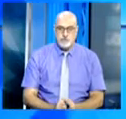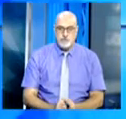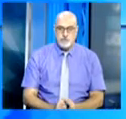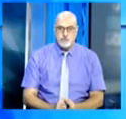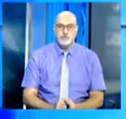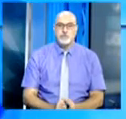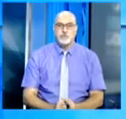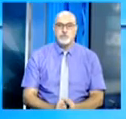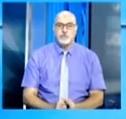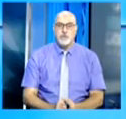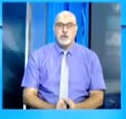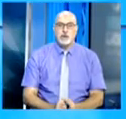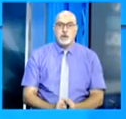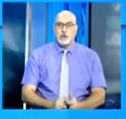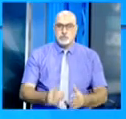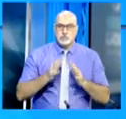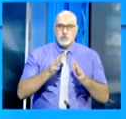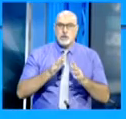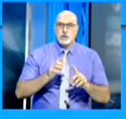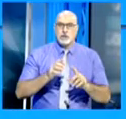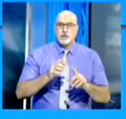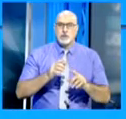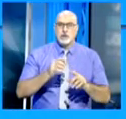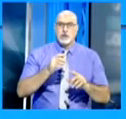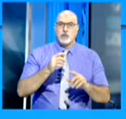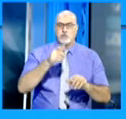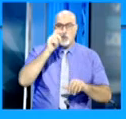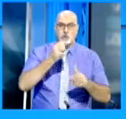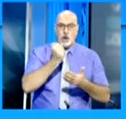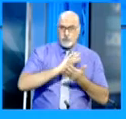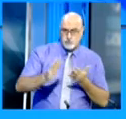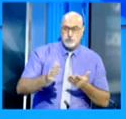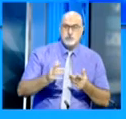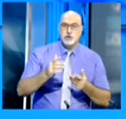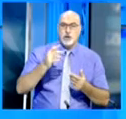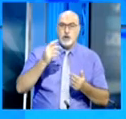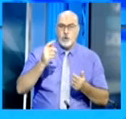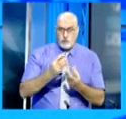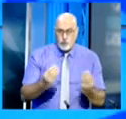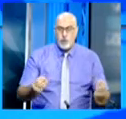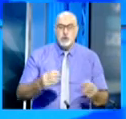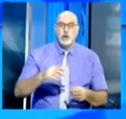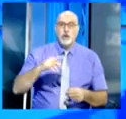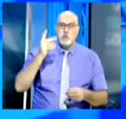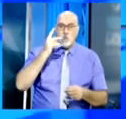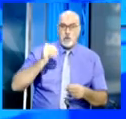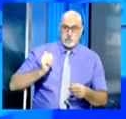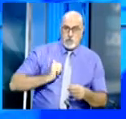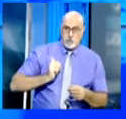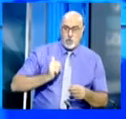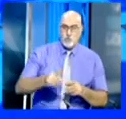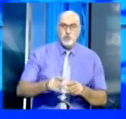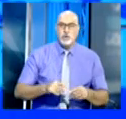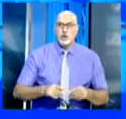ووسط مشاركة متميزة للمتطوعين من التلاميذ وأوليائهم جرت عملية تنظيف وتجميل المحيط